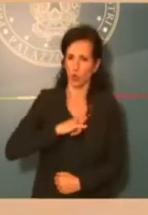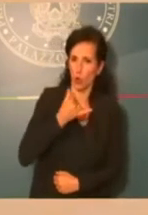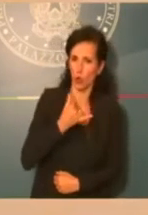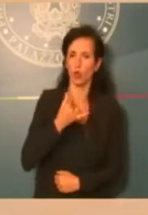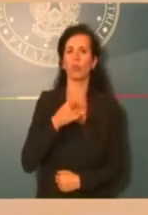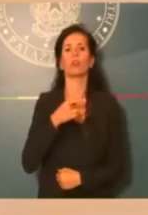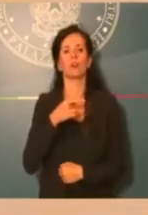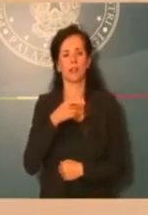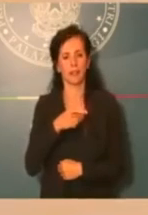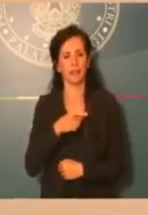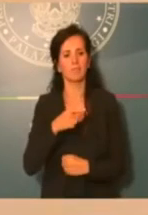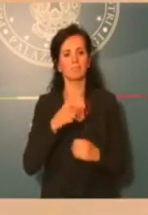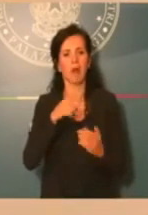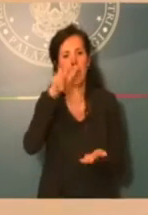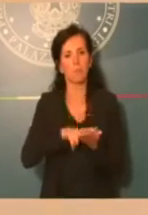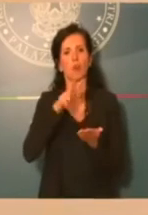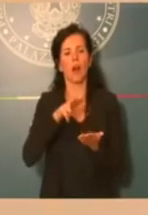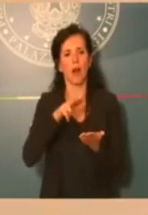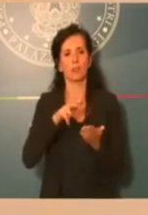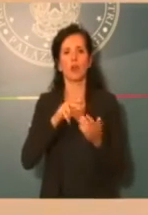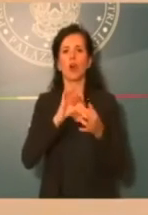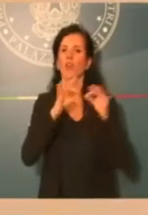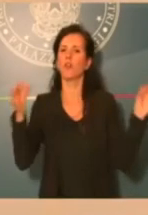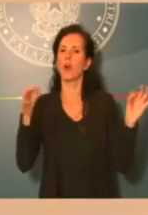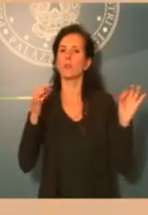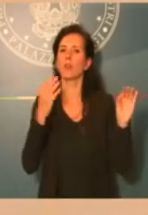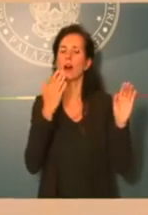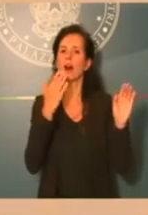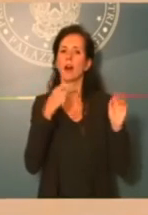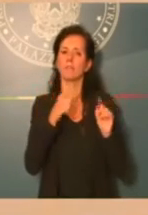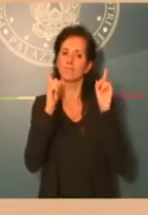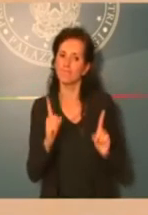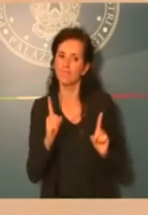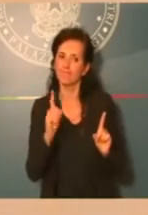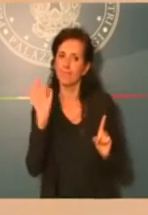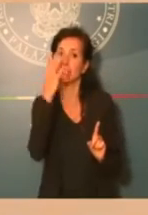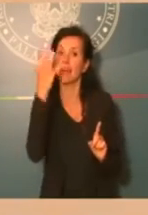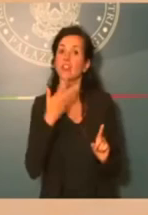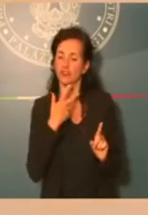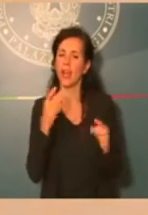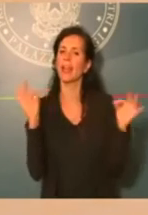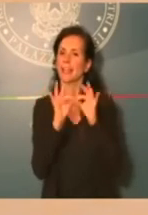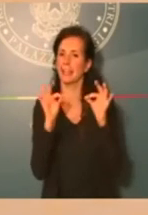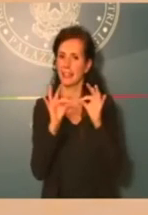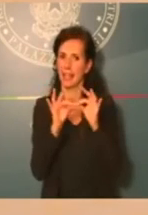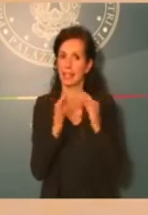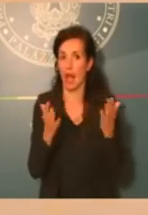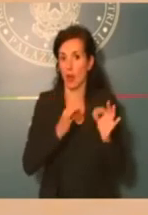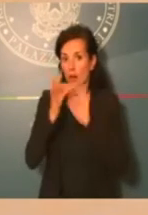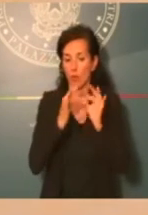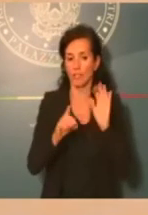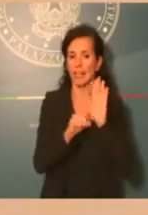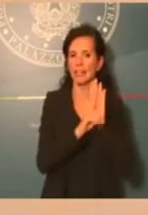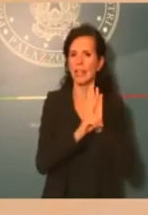salvointese, quindi non ha il testo del decreto, di fatto ancora non c'è. Quindi io vorrei sapere quando questo decreto verrà pubblicato in